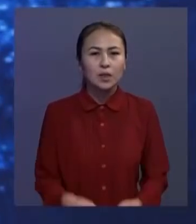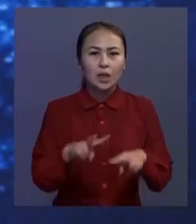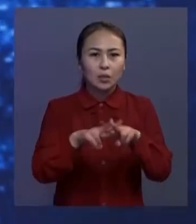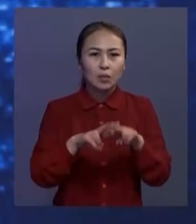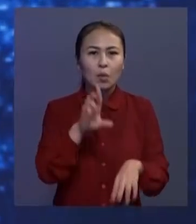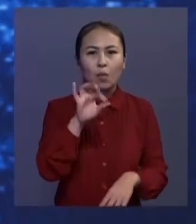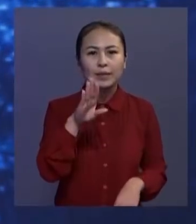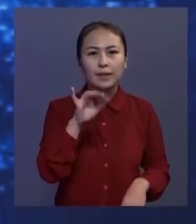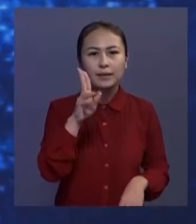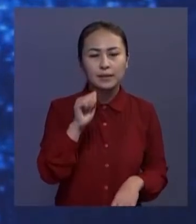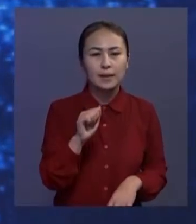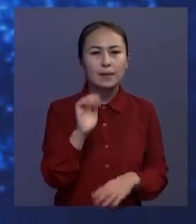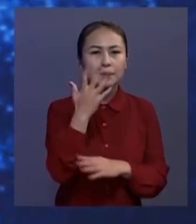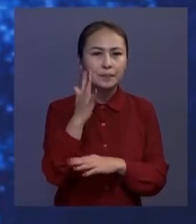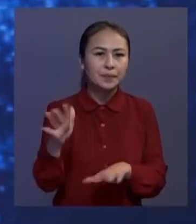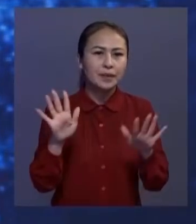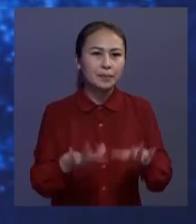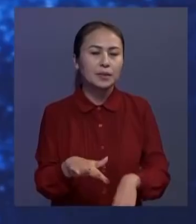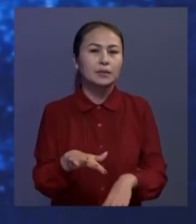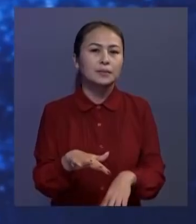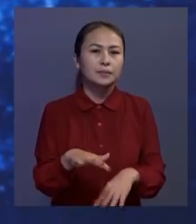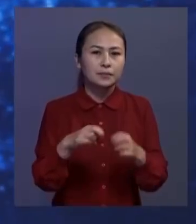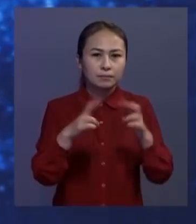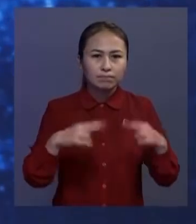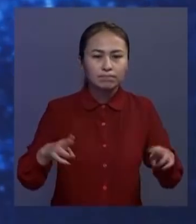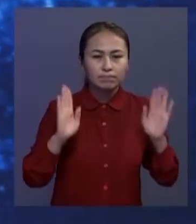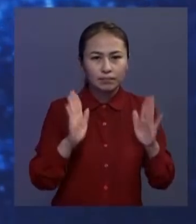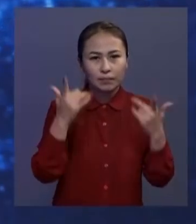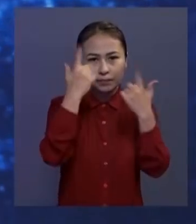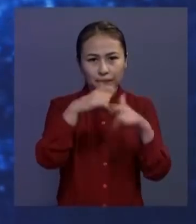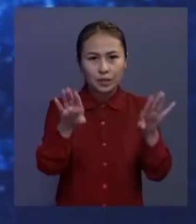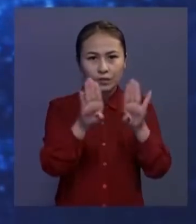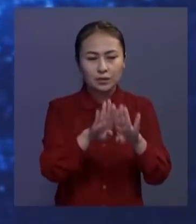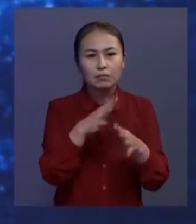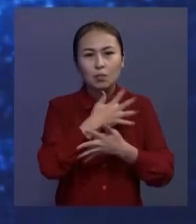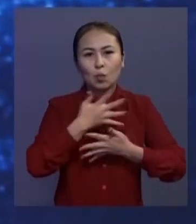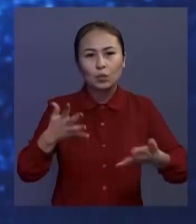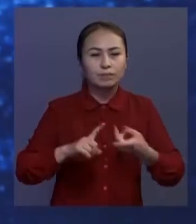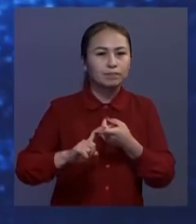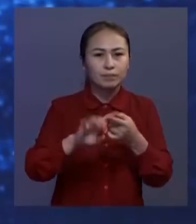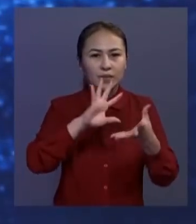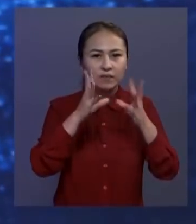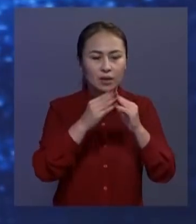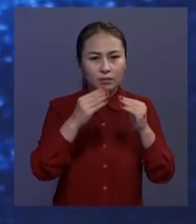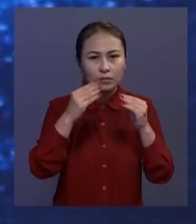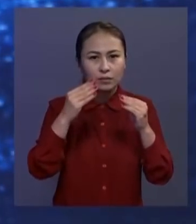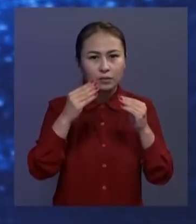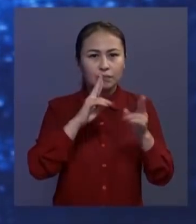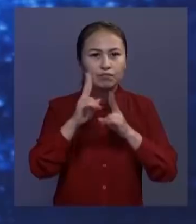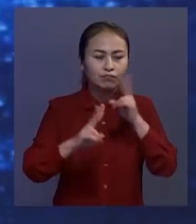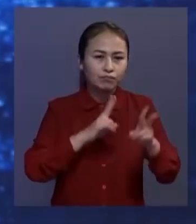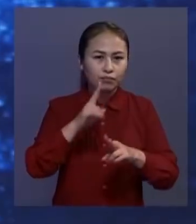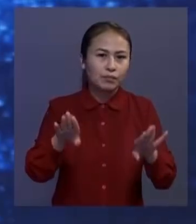Елордадағы ботаникалық, баққа коммерциялық нысандар салынат бұл ақпарат әлеметтік желде кейінгінен тарап көпшіліктің наразылығын тудырып жатыр.